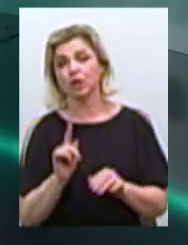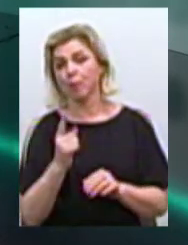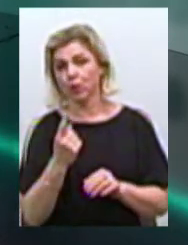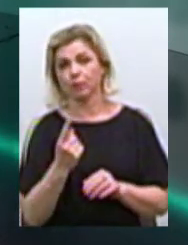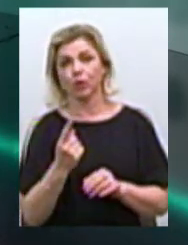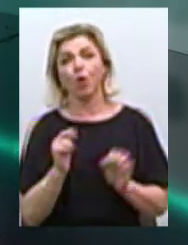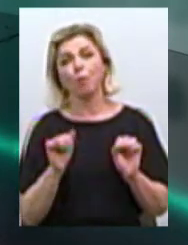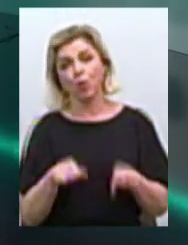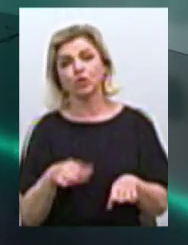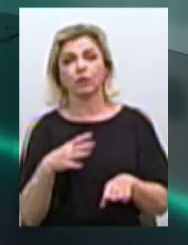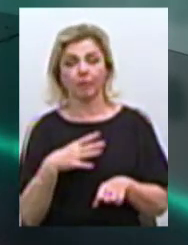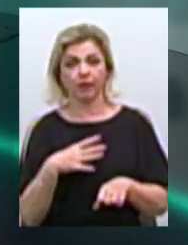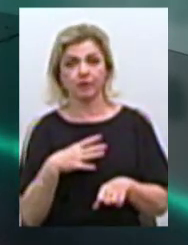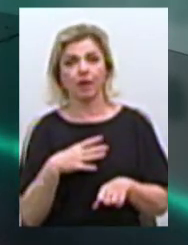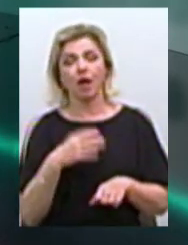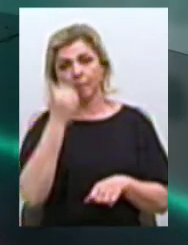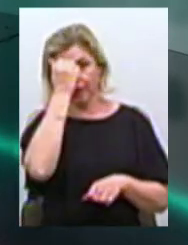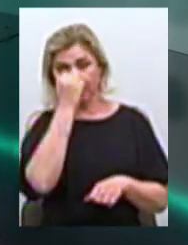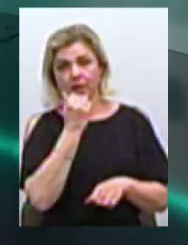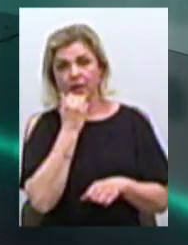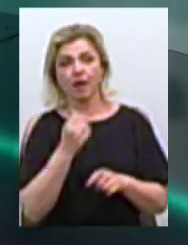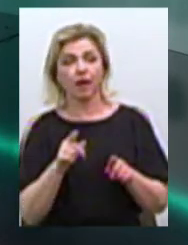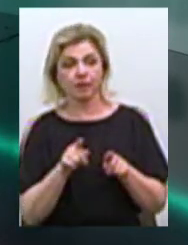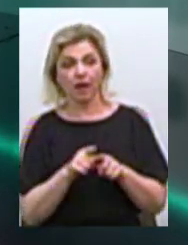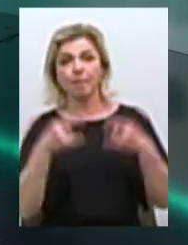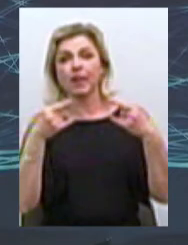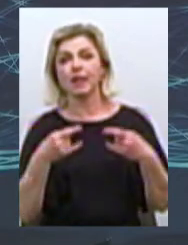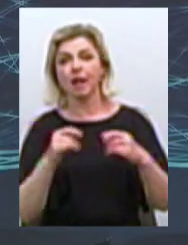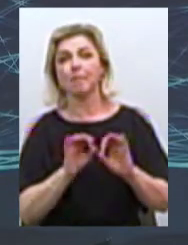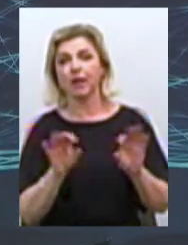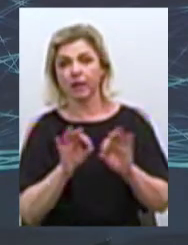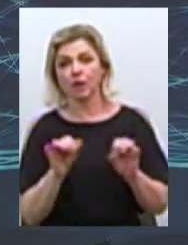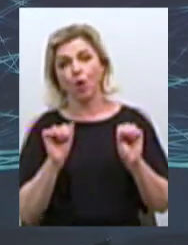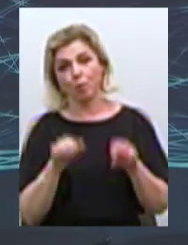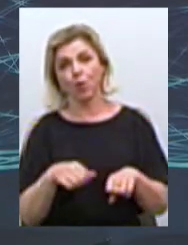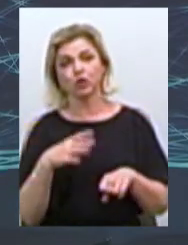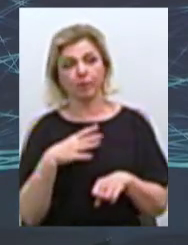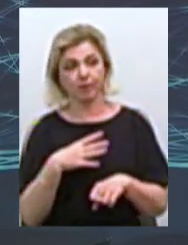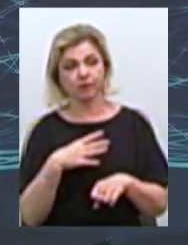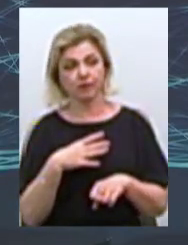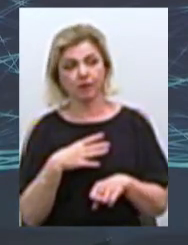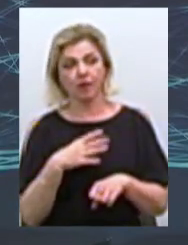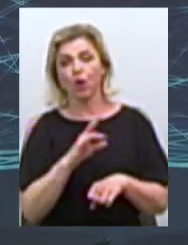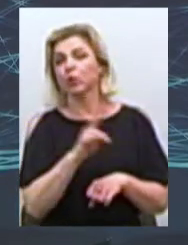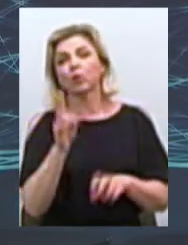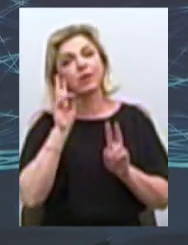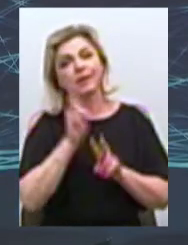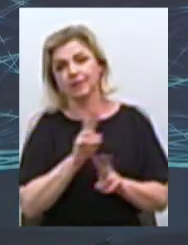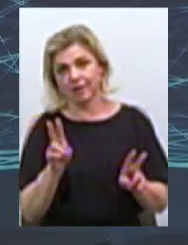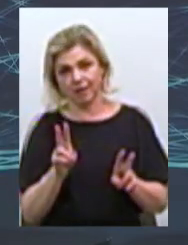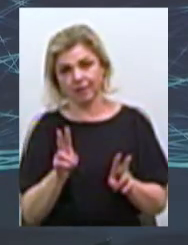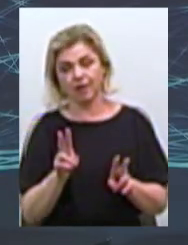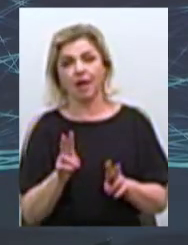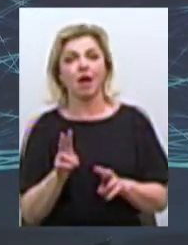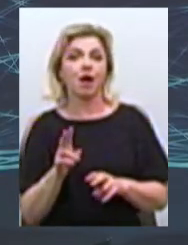великому счету, може бість, ну, благодаря таким телепередачам, може бість, не владеють інформацією.